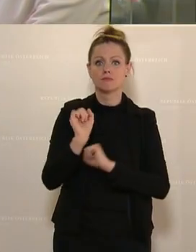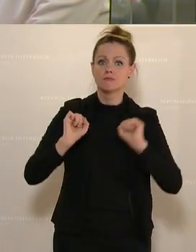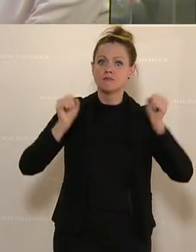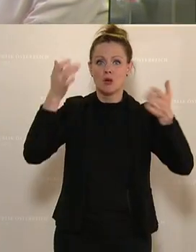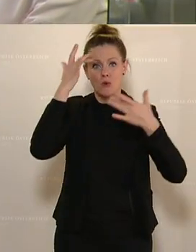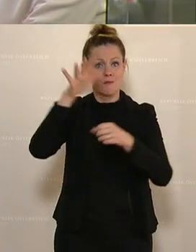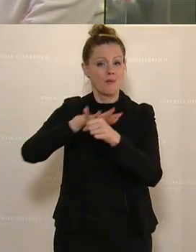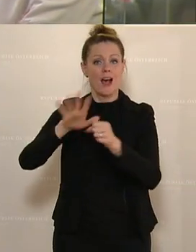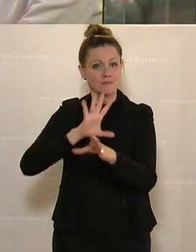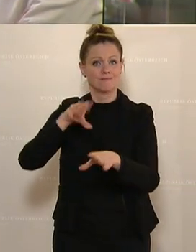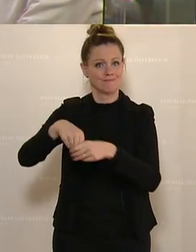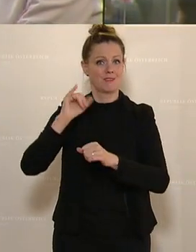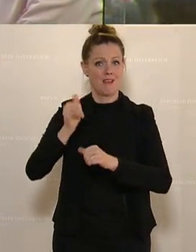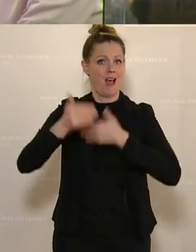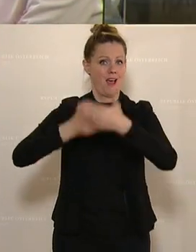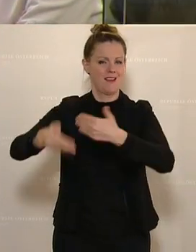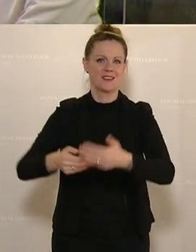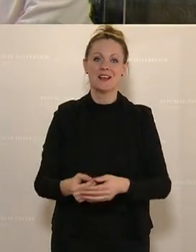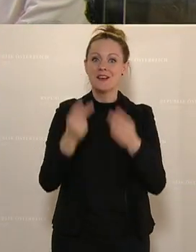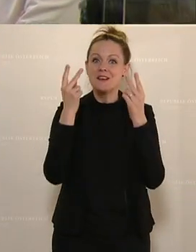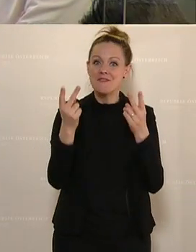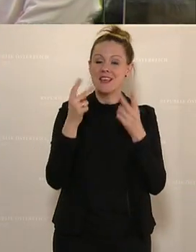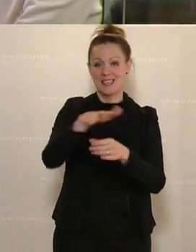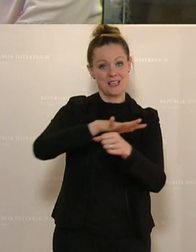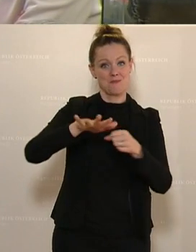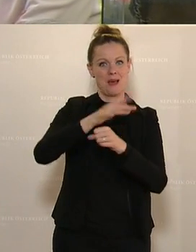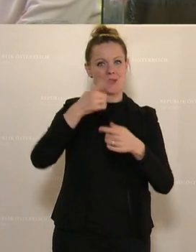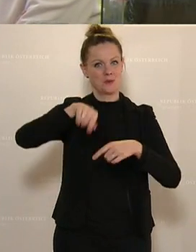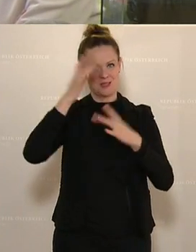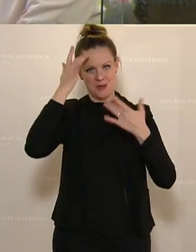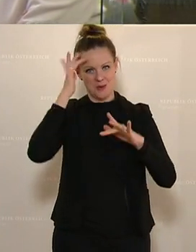Ganz im Gegenteil, es ist doch eine wichtige Facette in unserer Kultur.